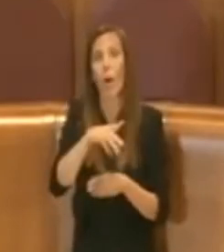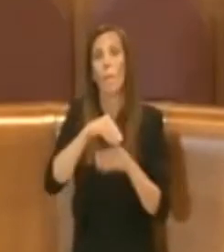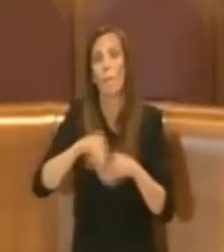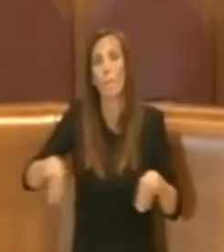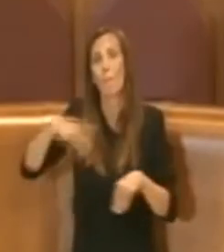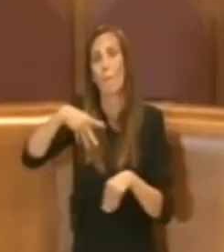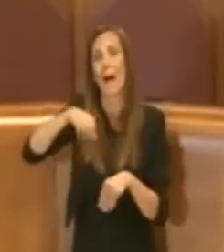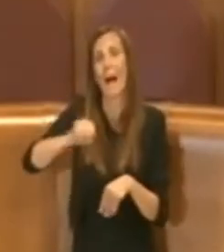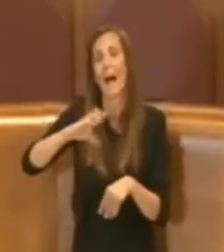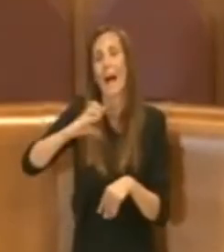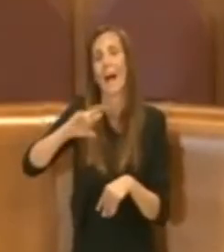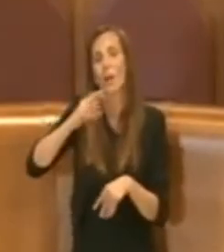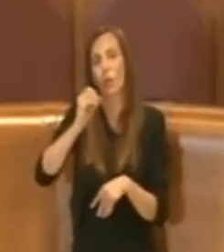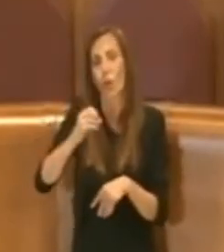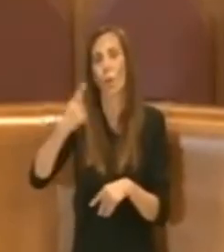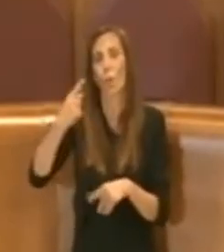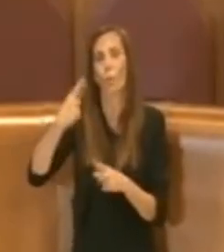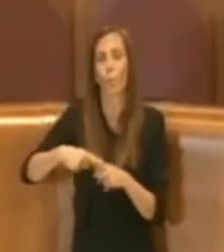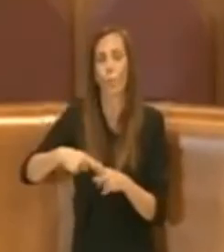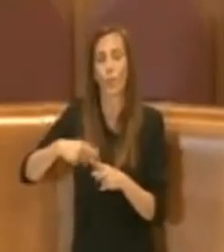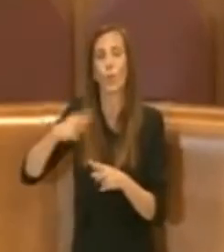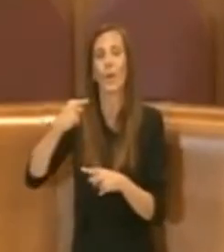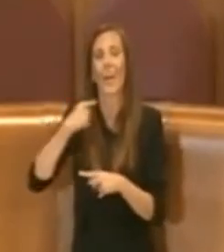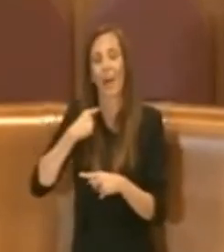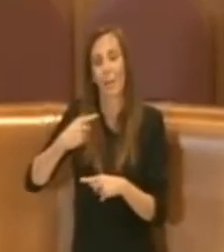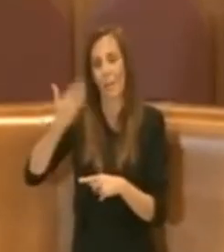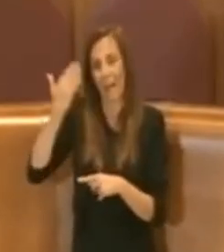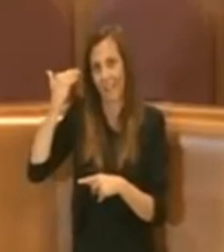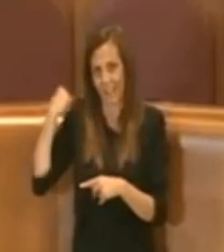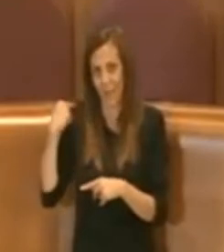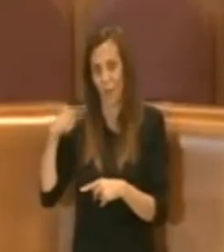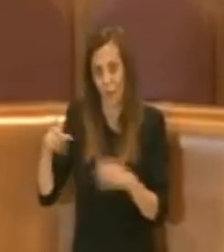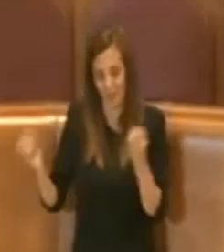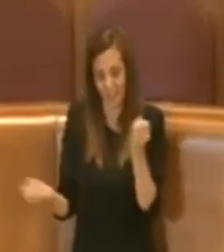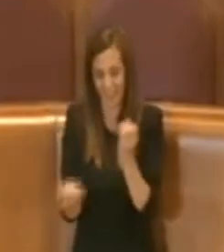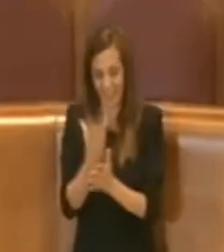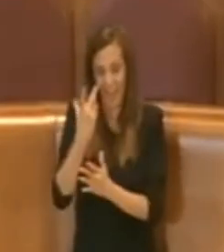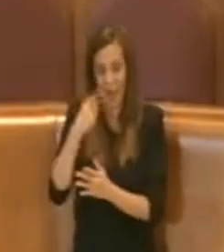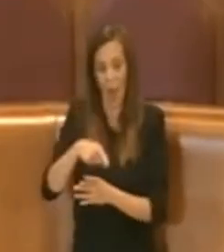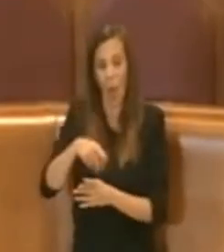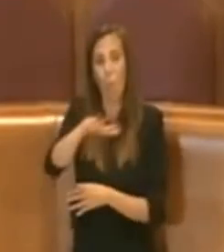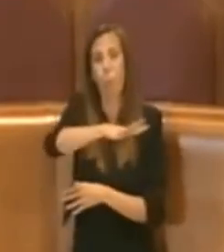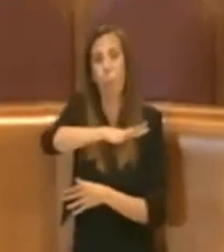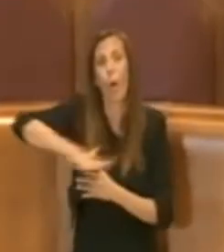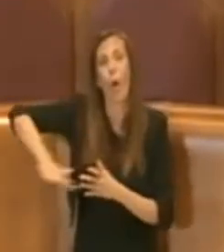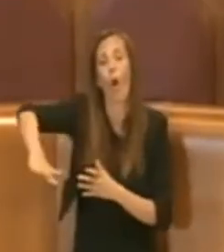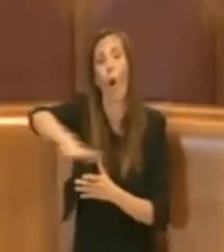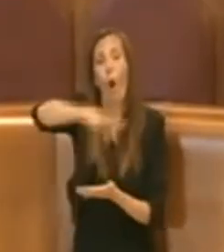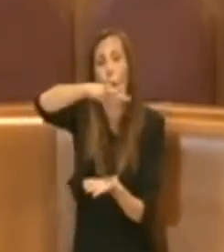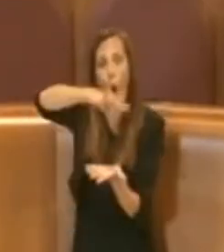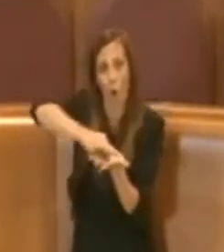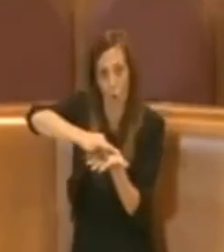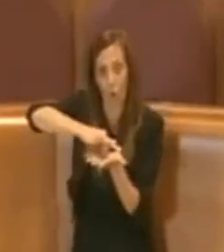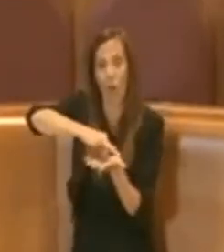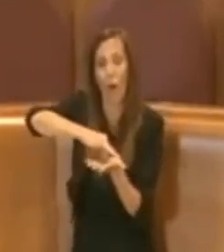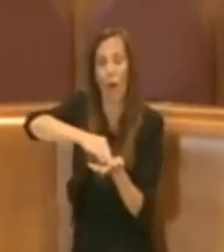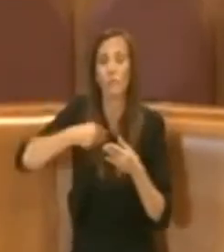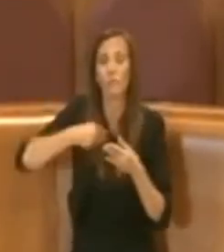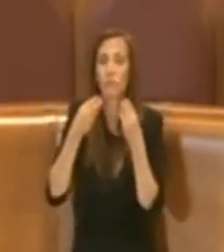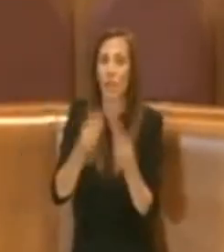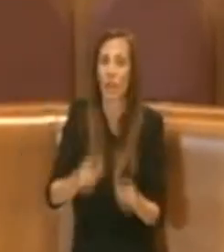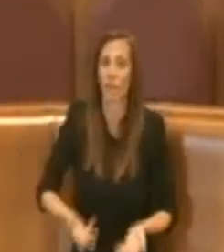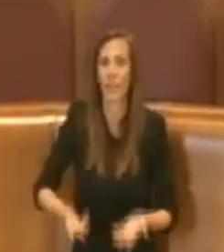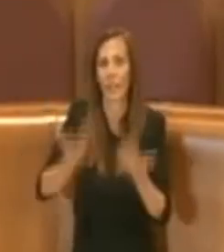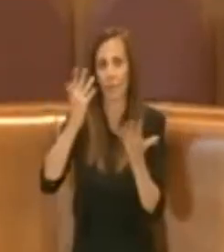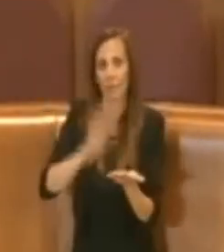Magro e Mattatoio e eh con la realizzazione di questo polo riusciremo finalmente a valorizzarne